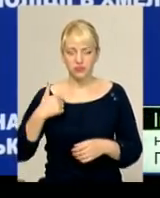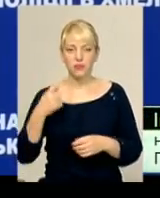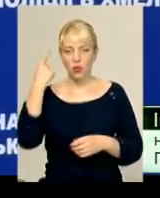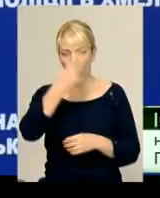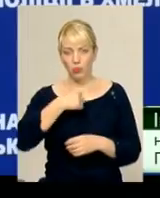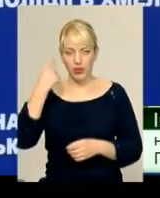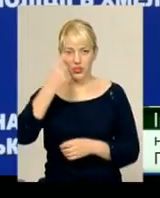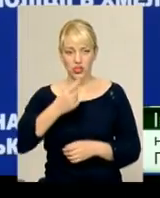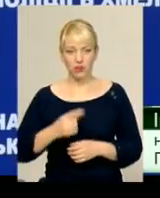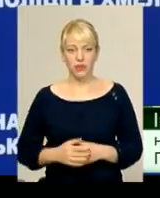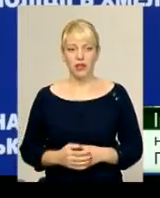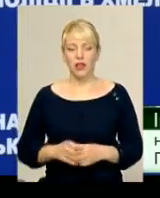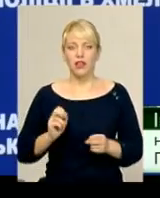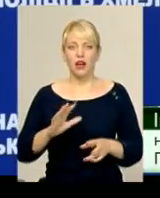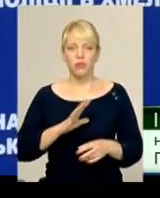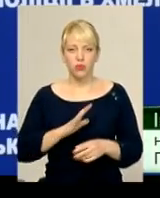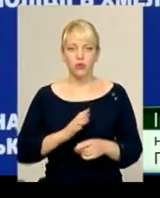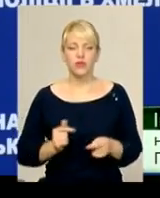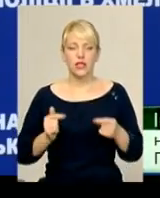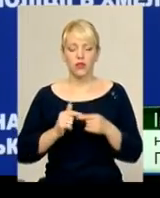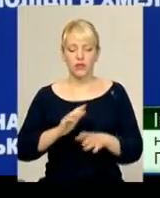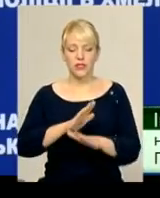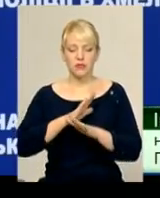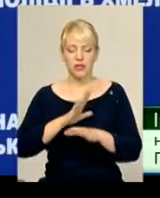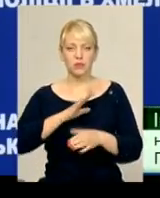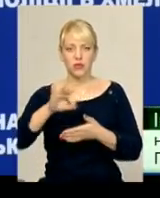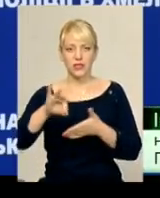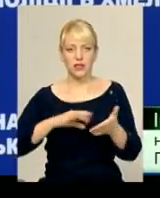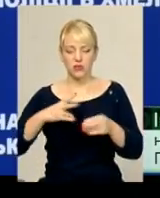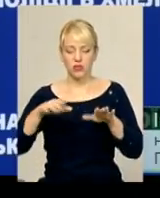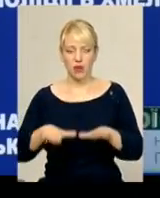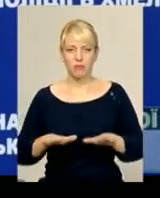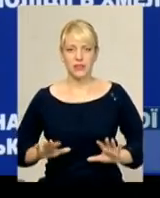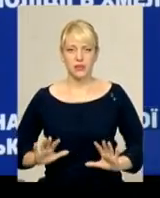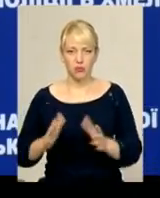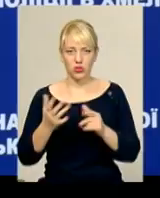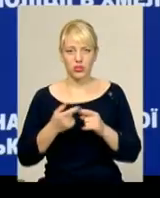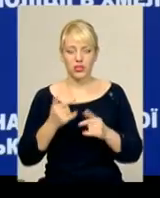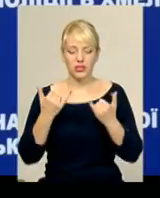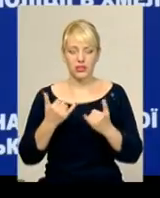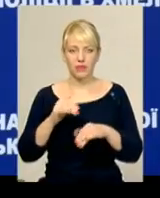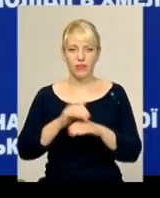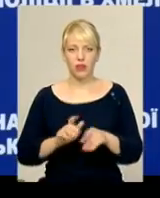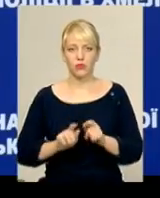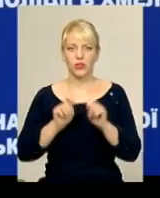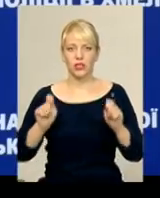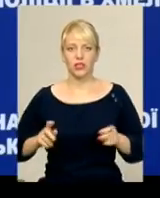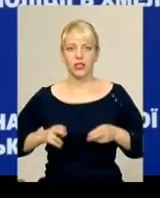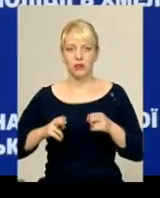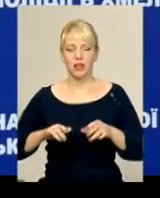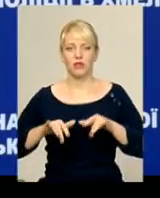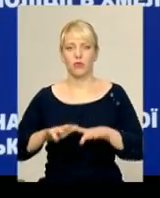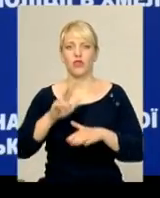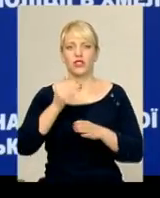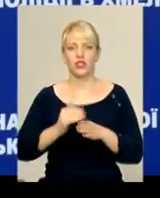обличчя. Як було встановлено, смерть наступила одразу на місці події. Наразі, за даним фактом, відкрито кримінальне провадження